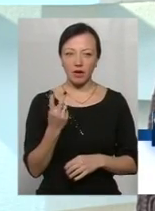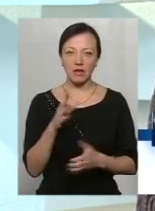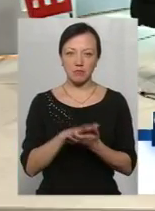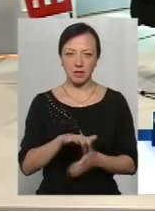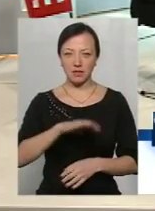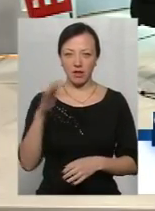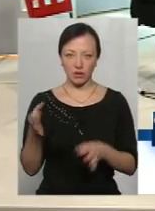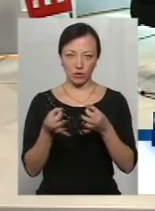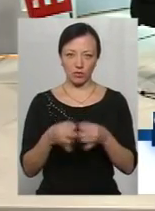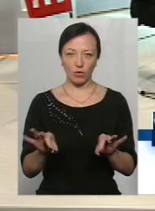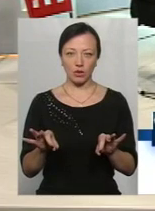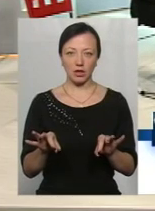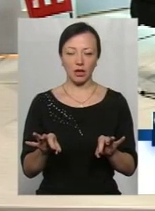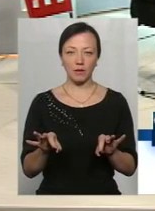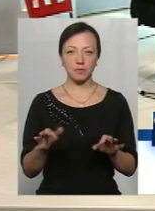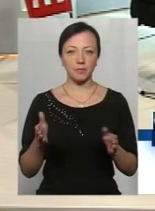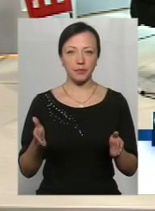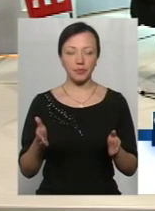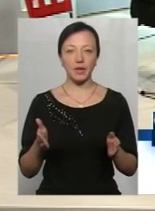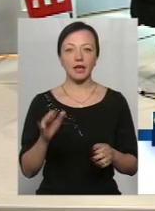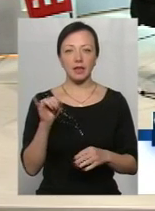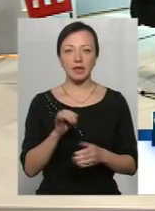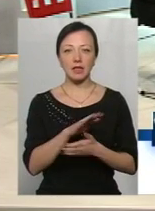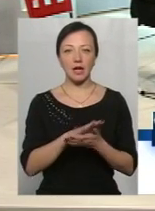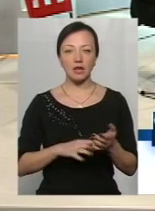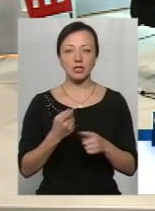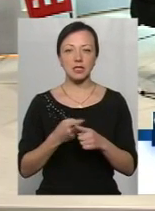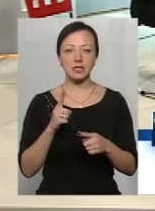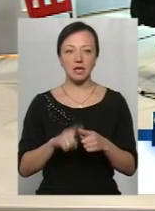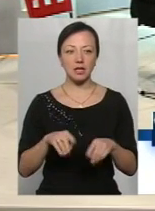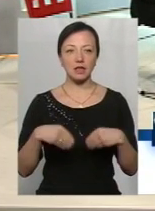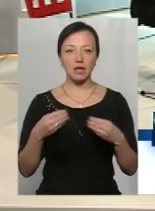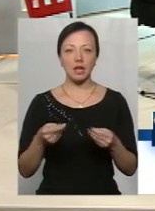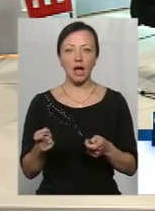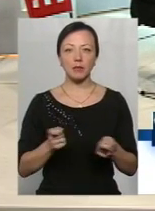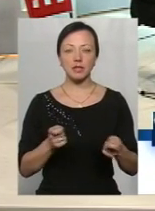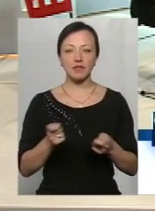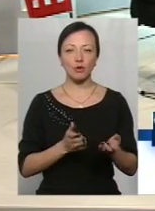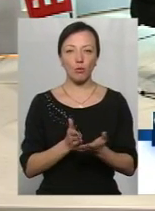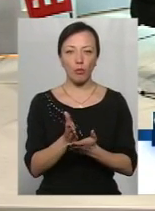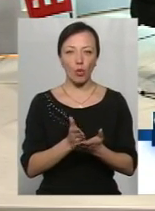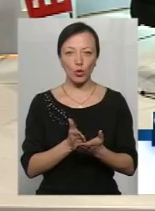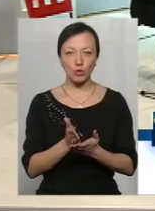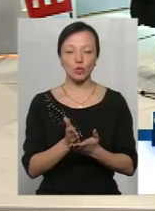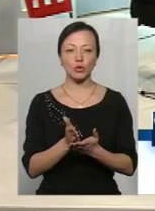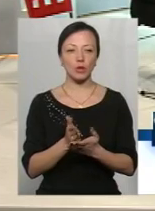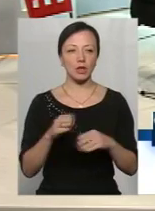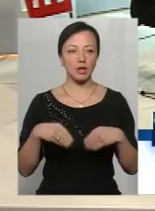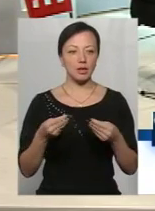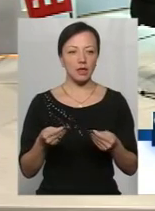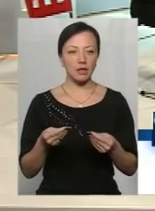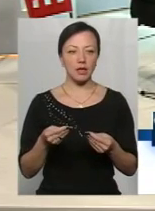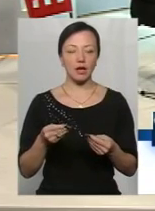сміттєзвалища. Тобто, ну і далі це, звичайно, надання адміністративних послуг, надання